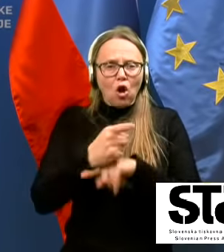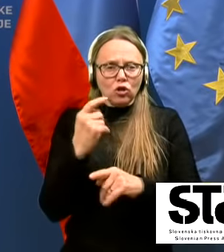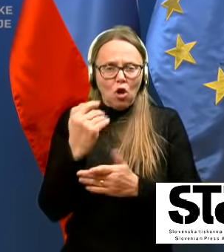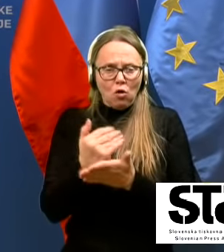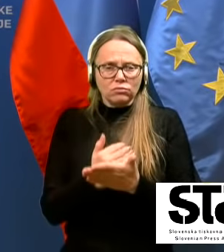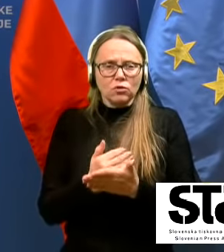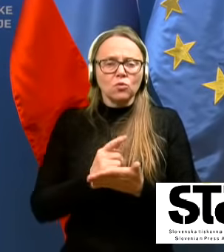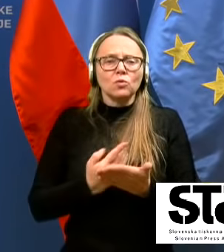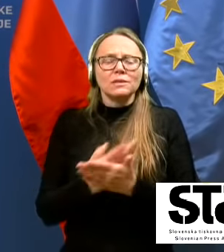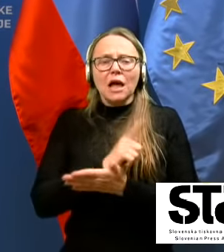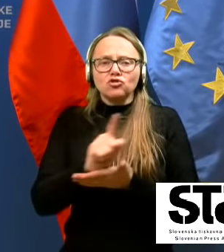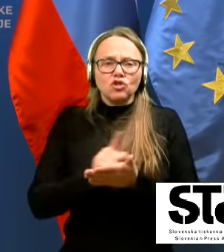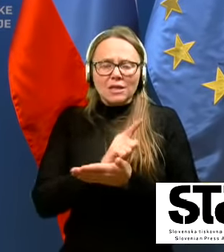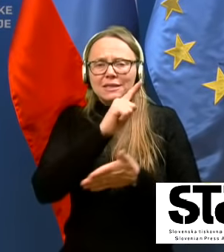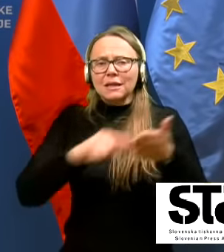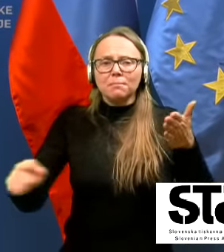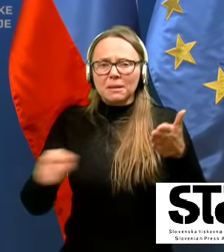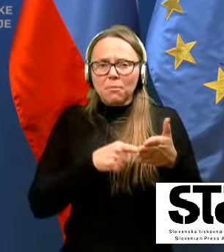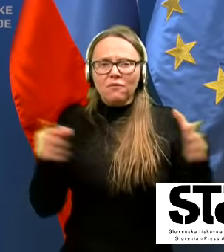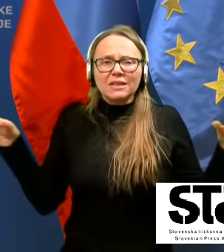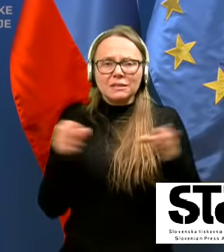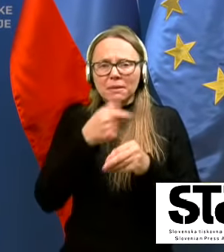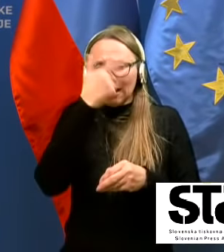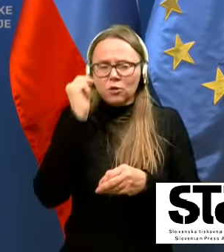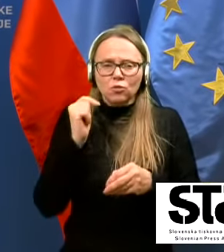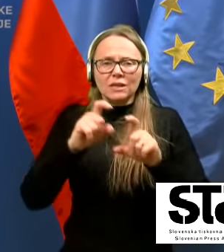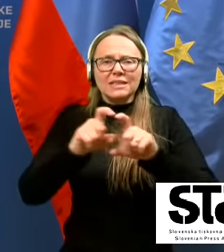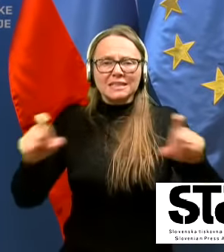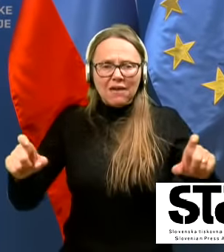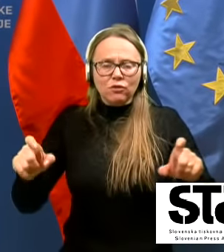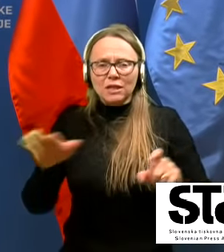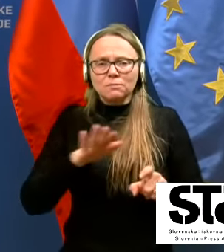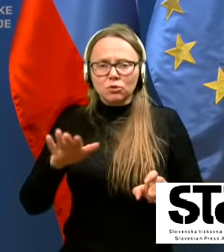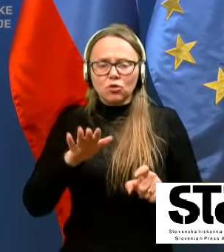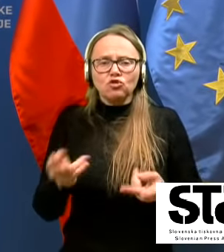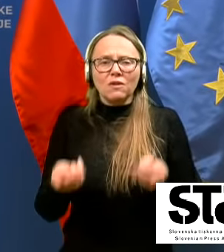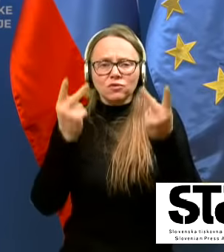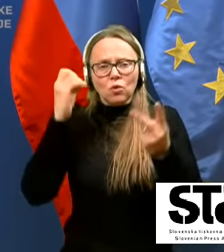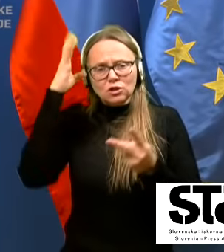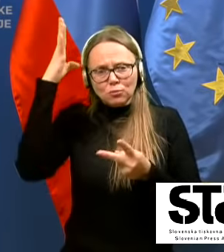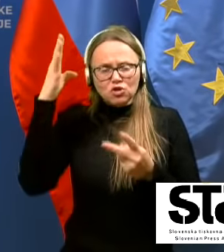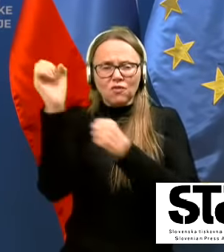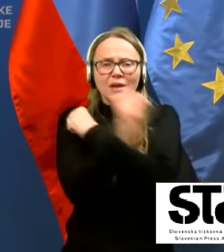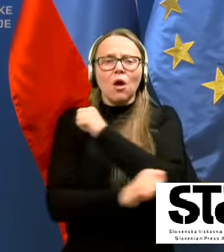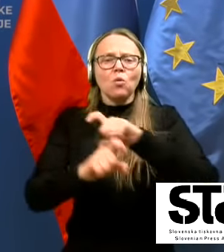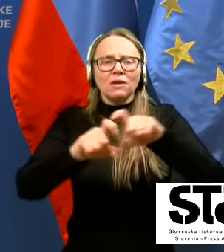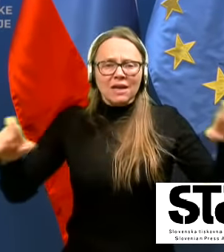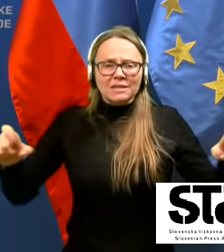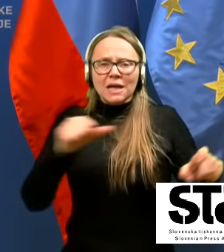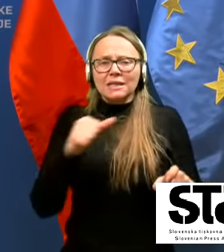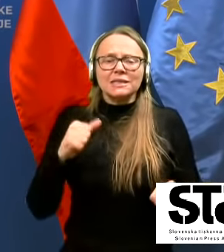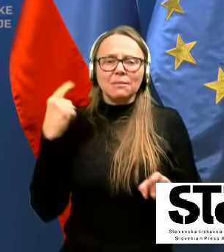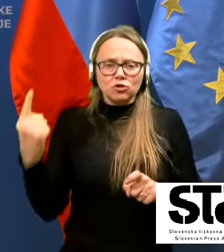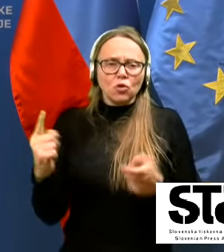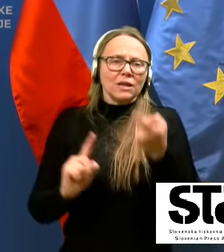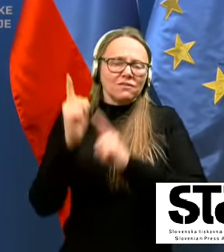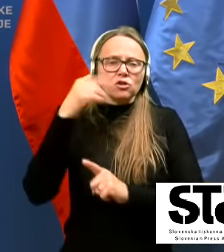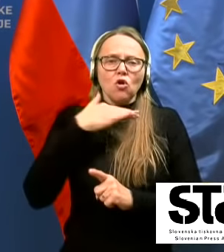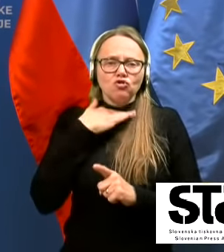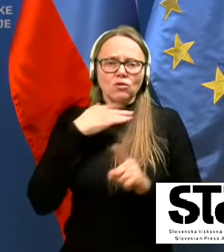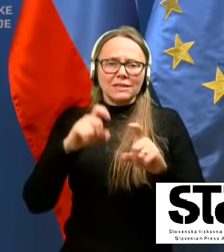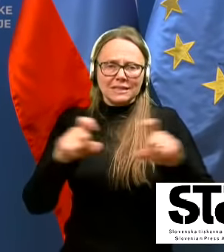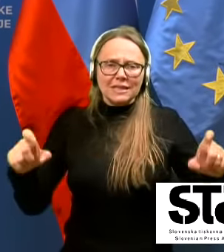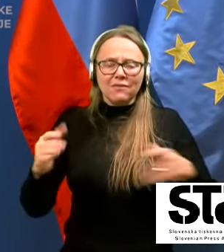zbiranje ljudi v zavodih z področja vzgoj in izobražovanja, ter univerzah in samostojnih visokošoljskih zavodih. Torej, pri teh dveh